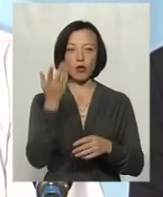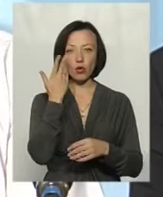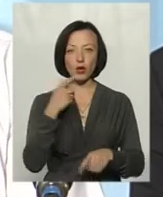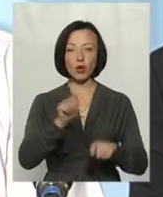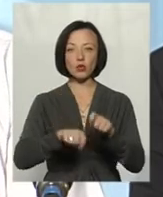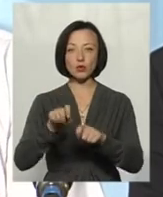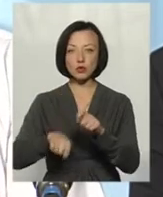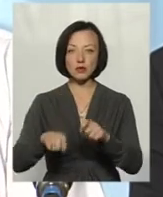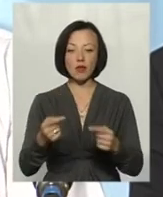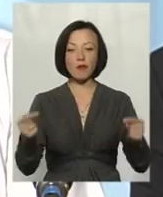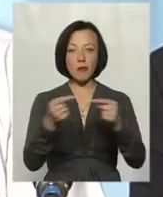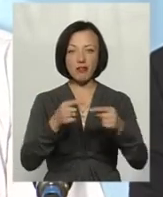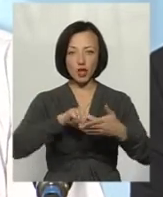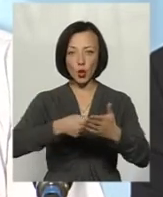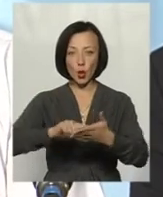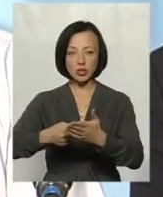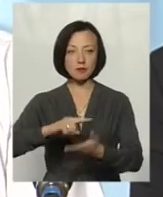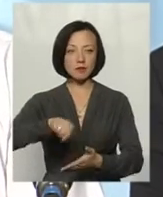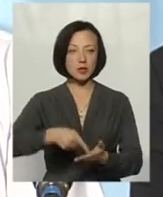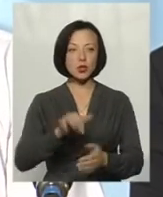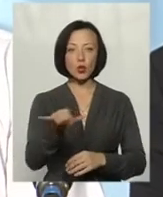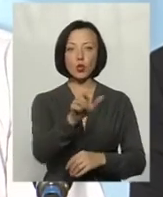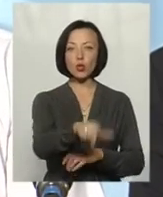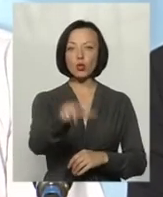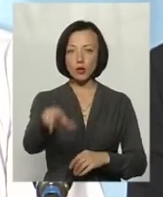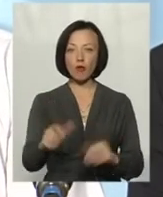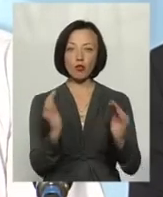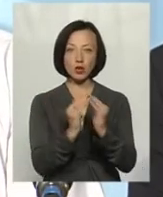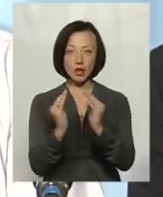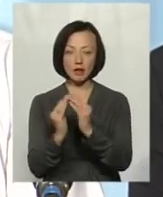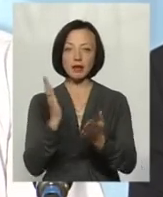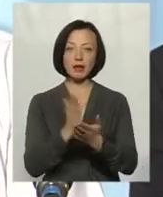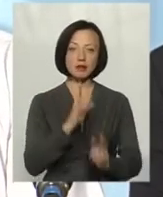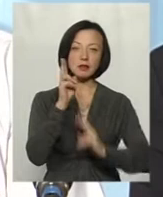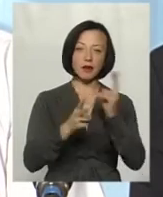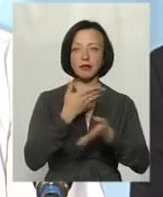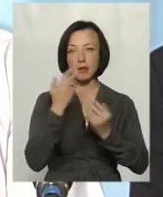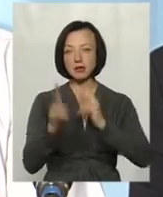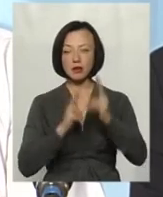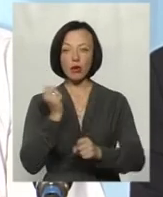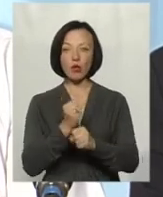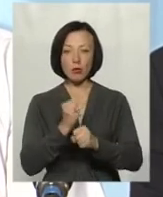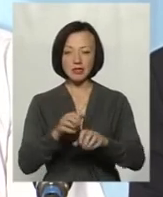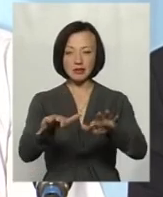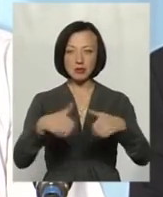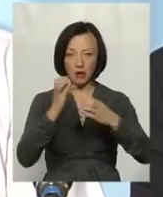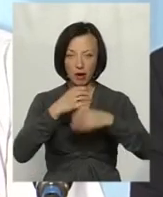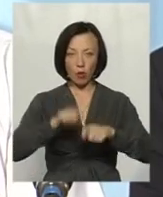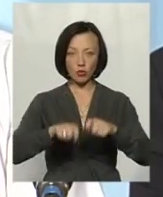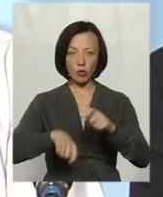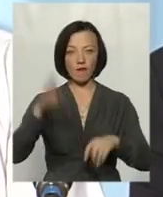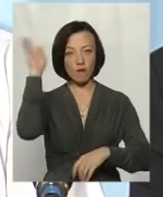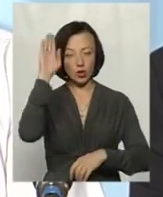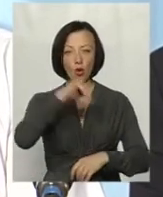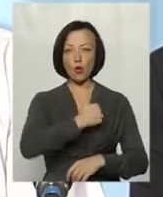контролюється в певних точках, в місці, в мешканцях, в будинку, є скарги, нема скарги, робиться відбір води. Хочу відмітити, що